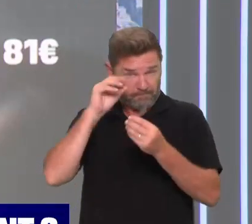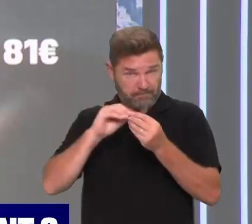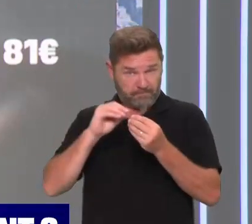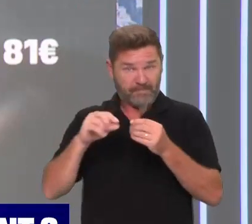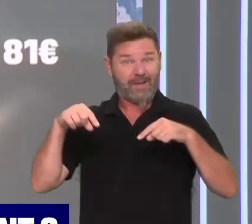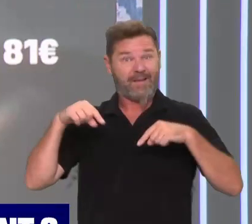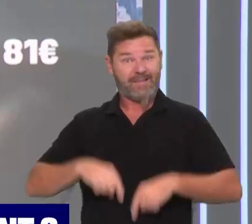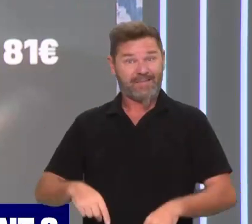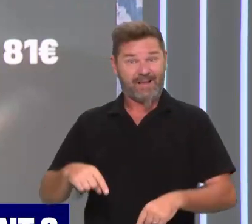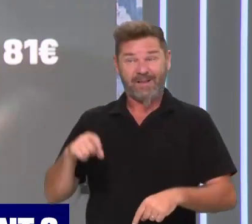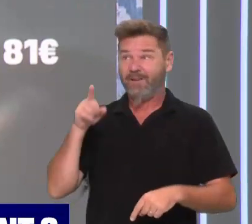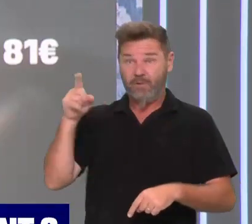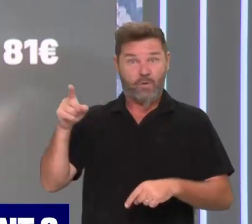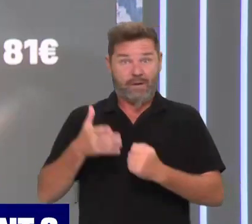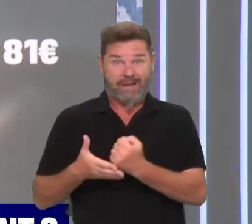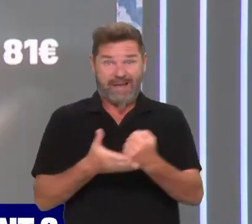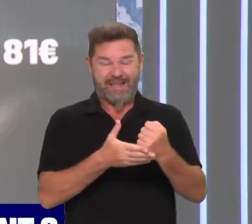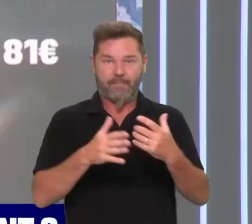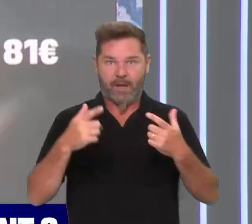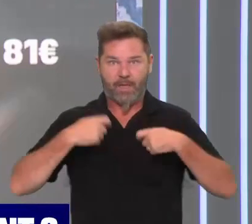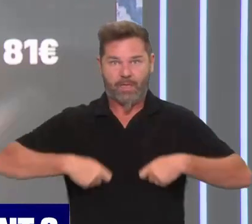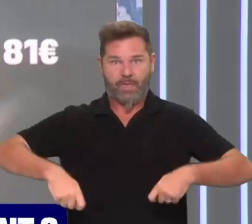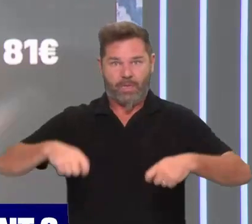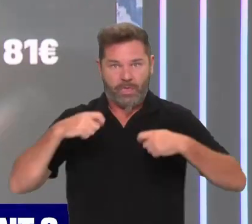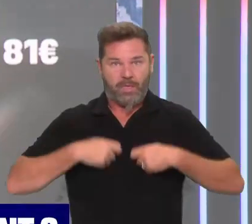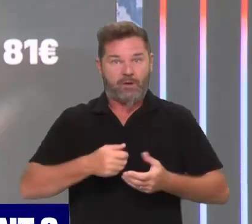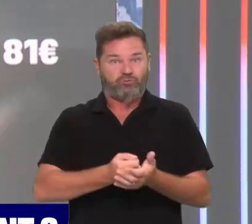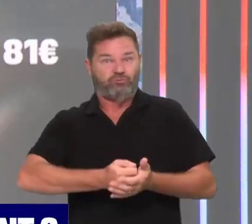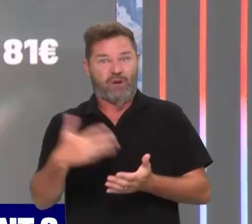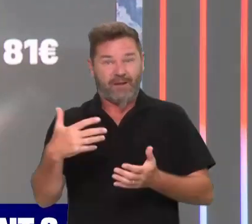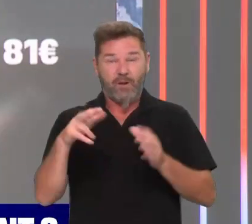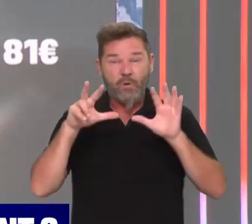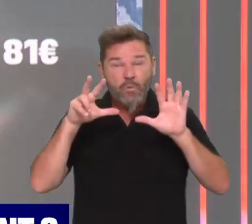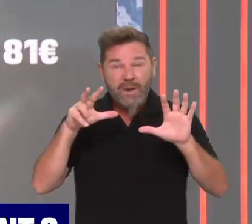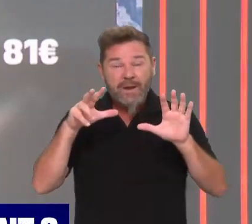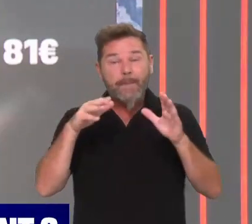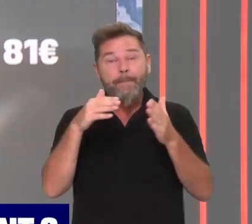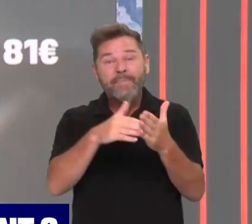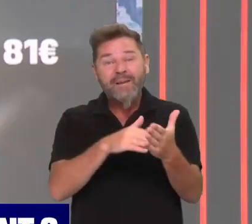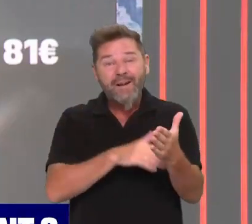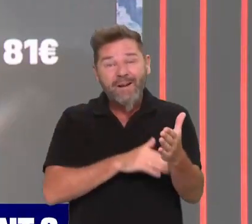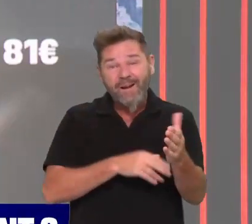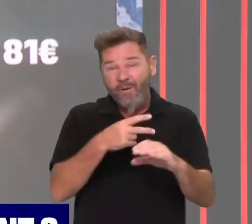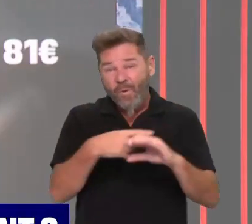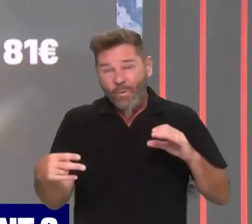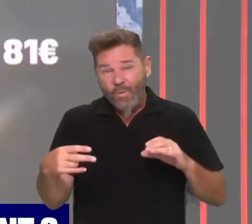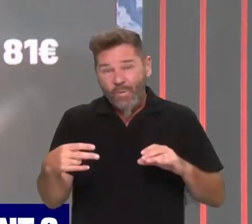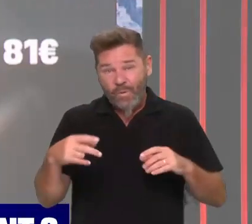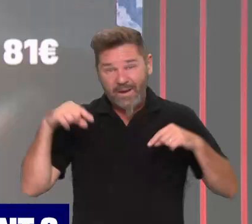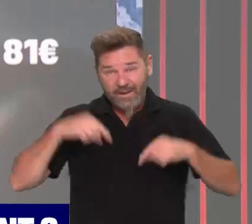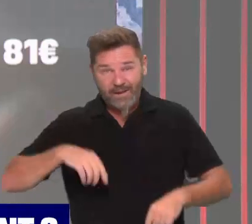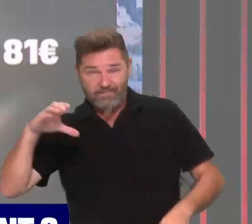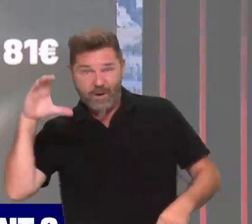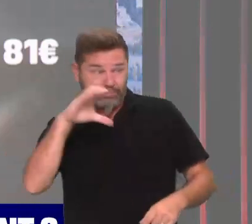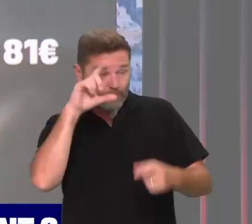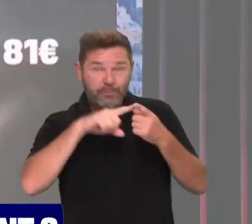surtout un coup de pouce qui a coûté très cher ces remises à la pompe. 8 milliards d'euros ont été dépensés sur l'année